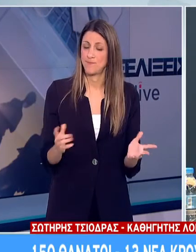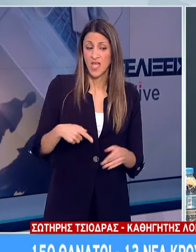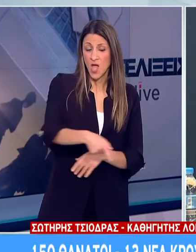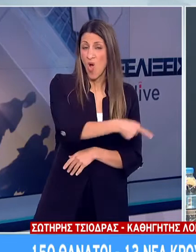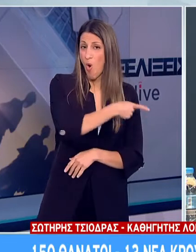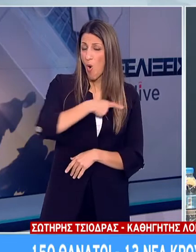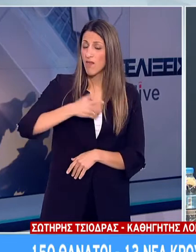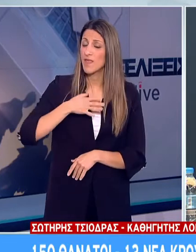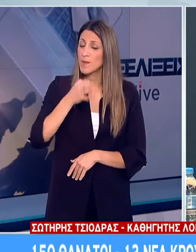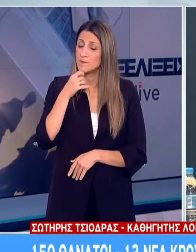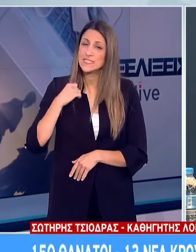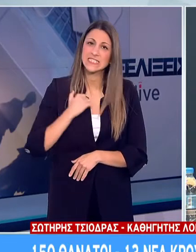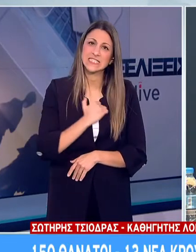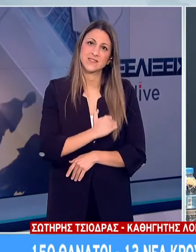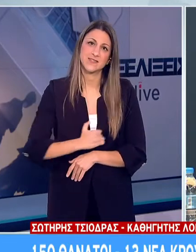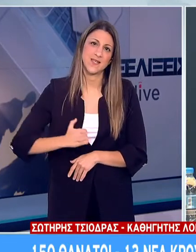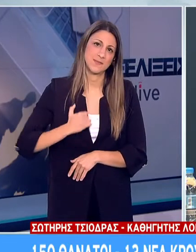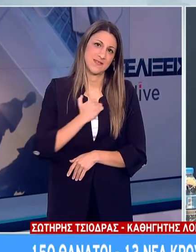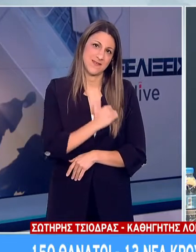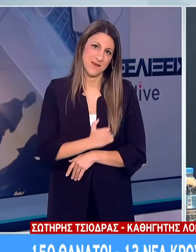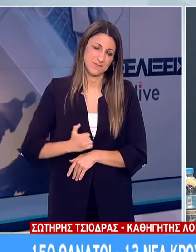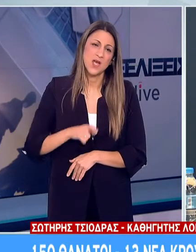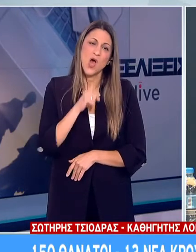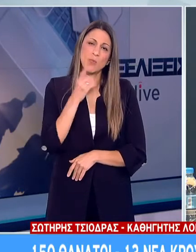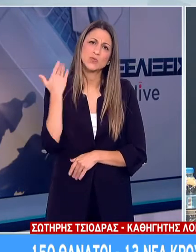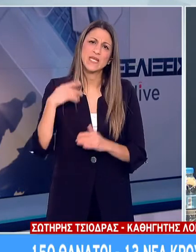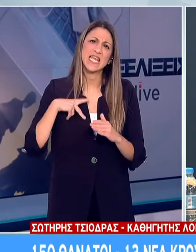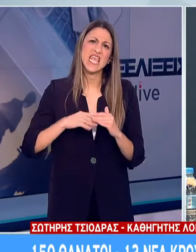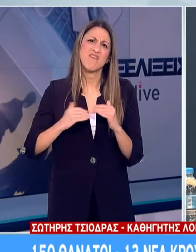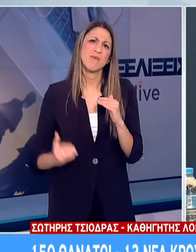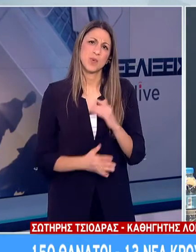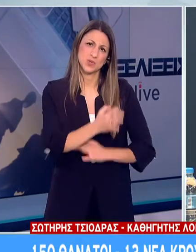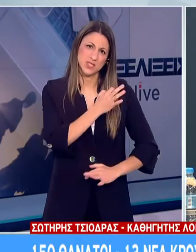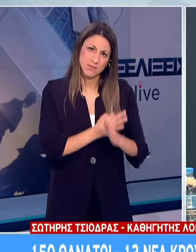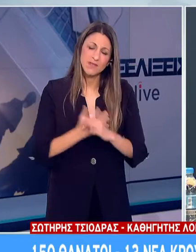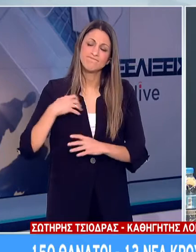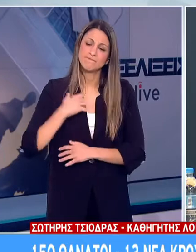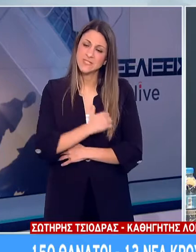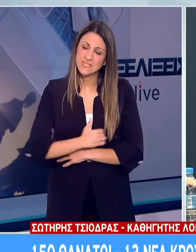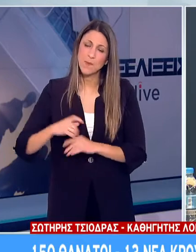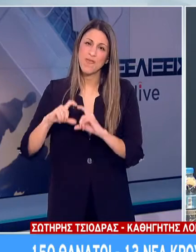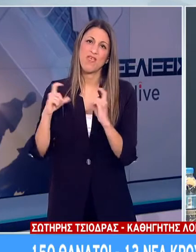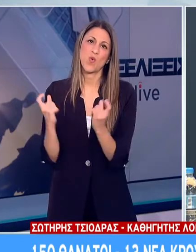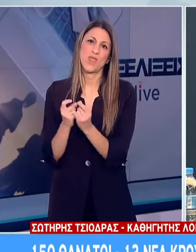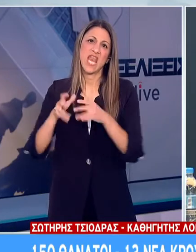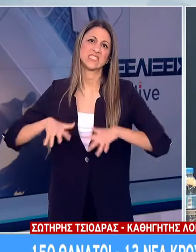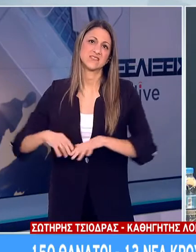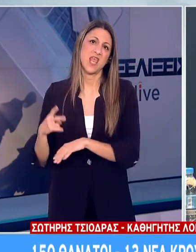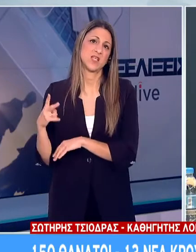ενώνουμε τα συλληπιτήριά μας μαζί με αυτά που ακούσατε από τον Υφυπουργό και θέλουμε να συλληπιθούμε την οικογένεια και τους οικίους του.